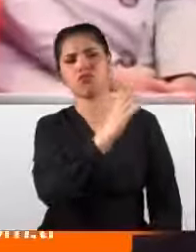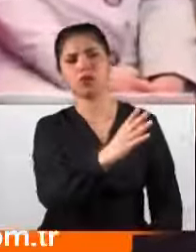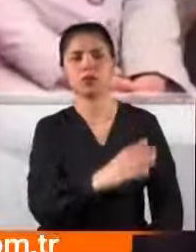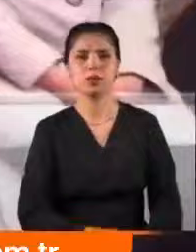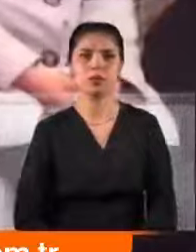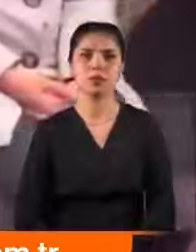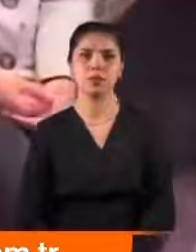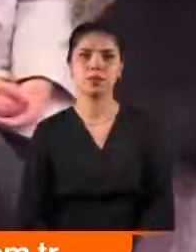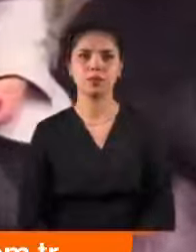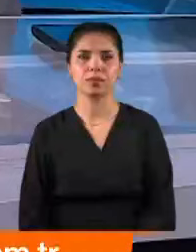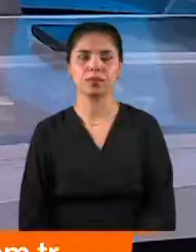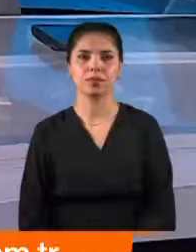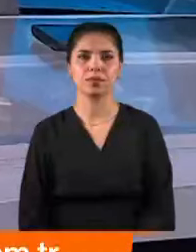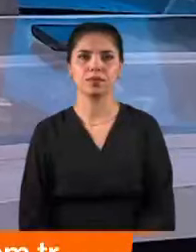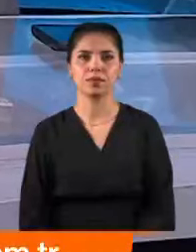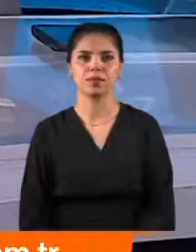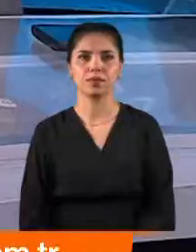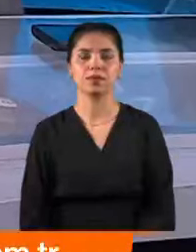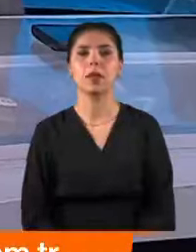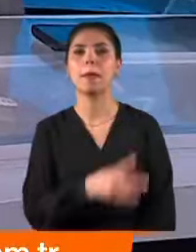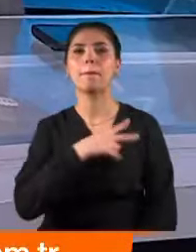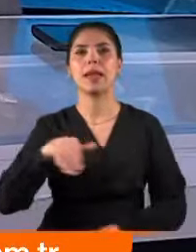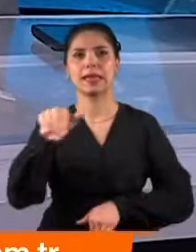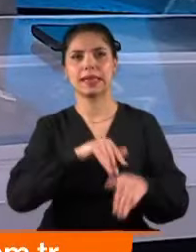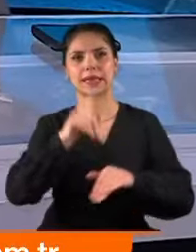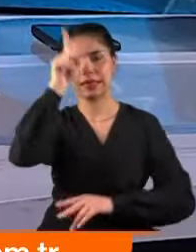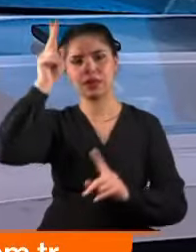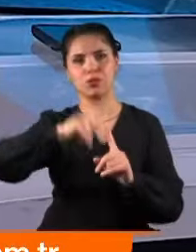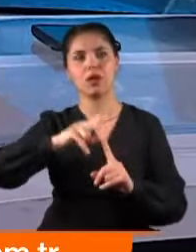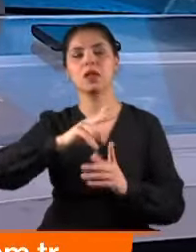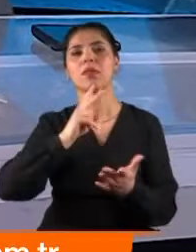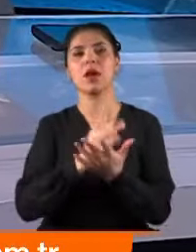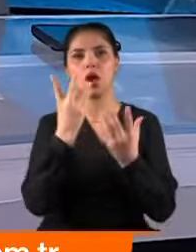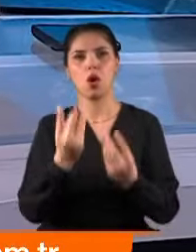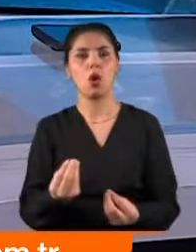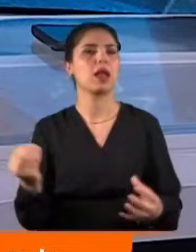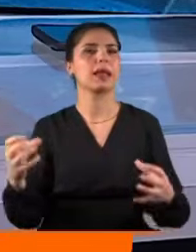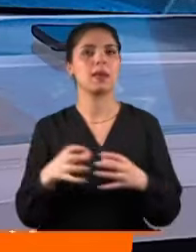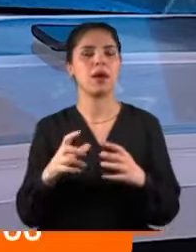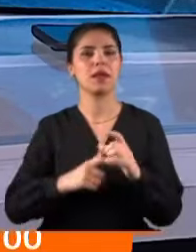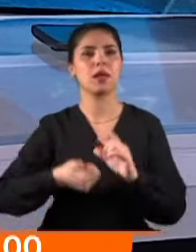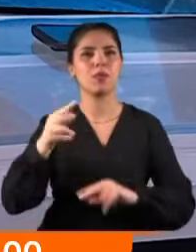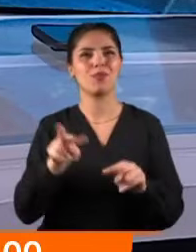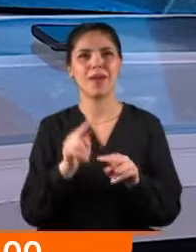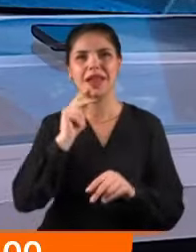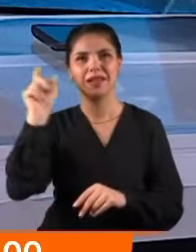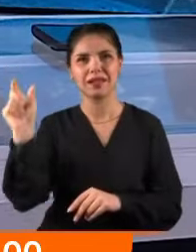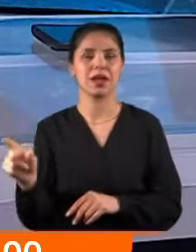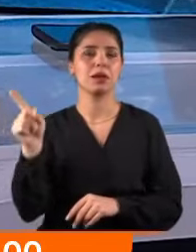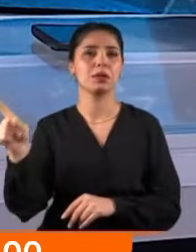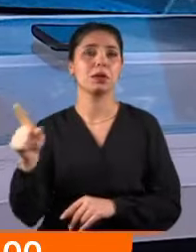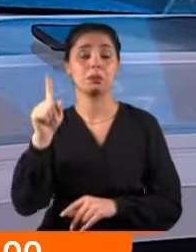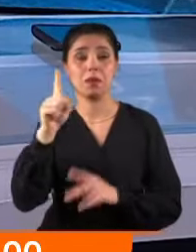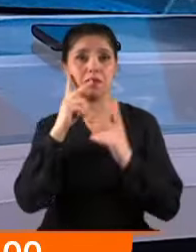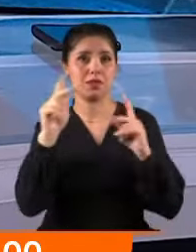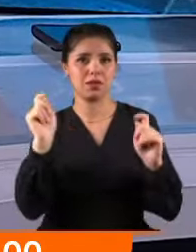Kabul etmeyenler! Yerel seçimlere tek başına girme kararı alan İYİ Parti Genel Başkanı Meral Akşener'den iddialı bir çıkış